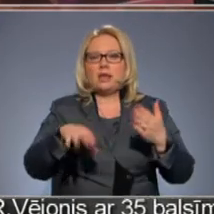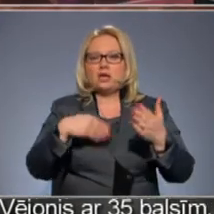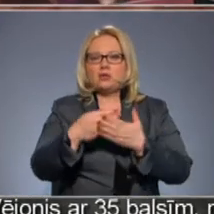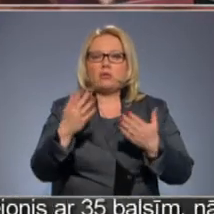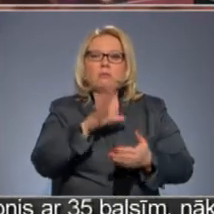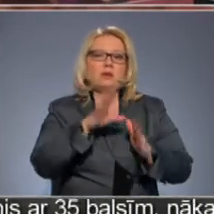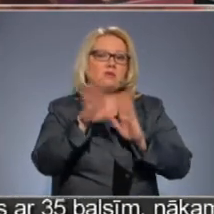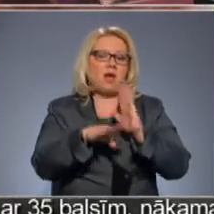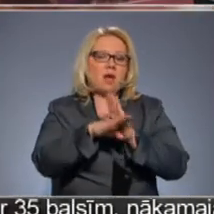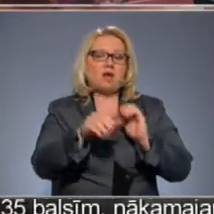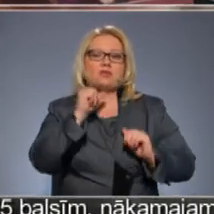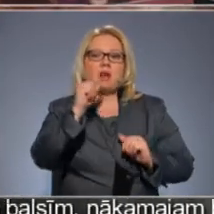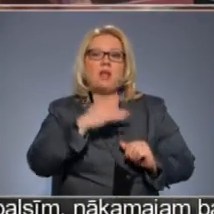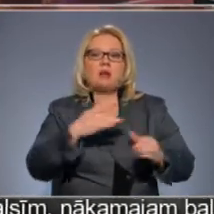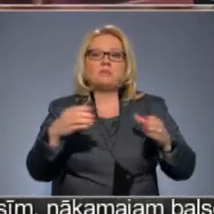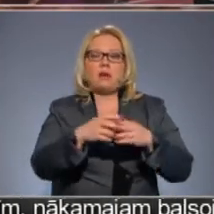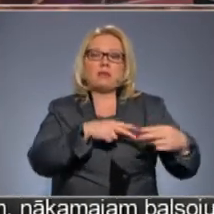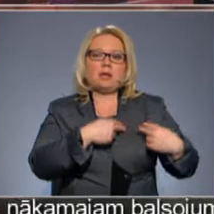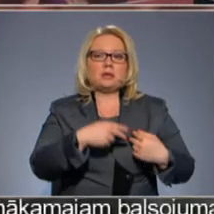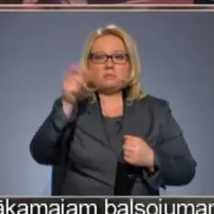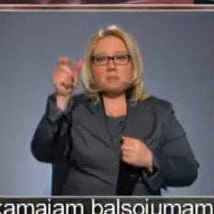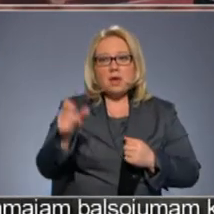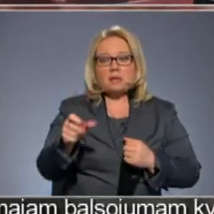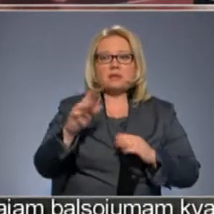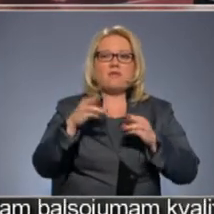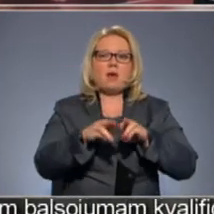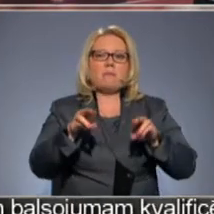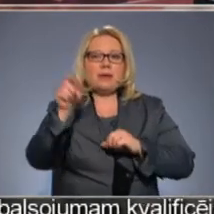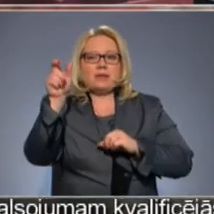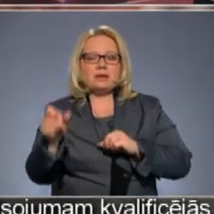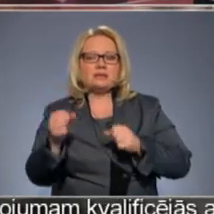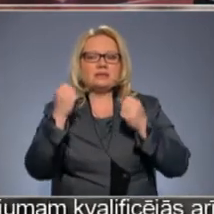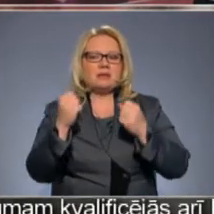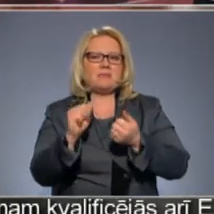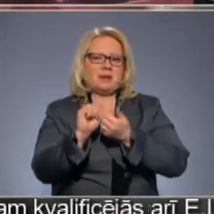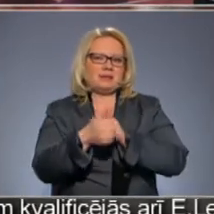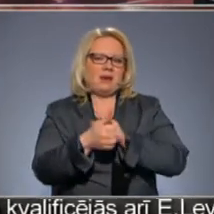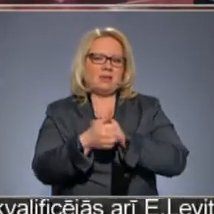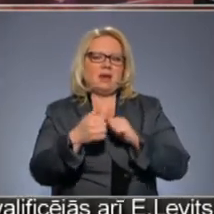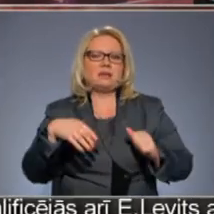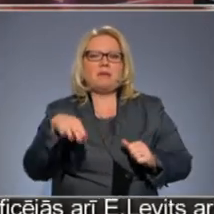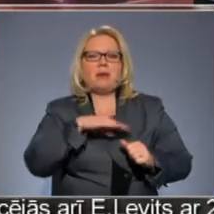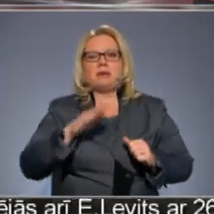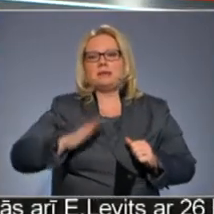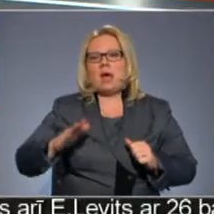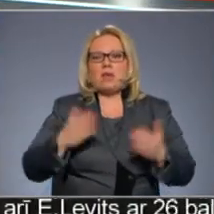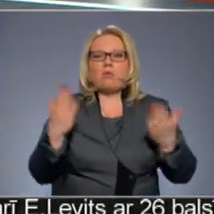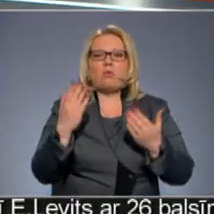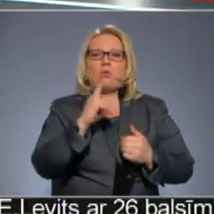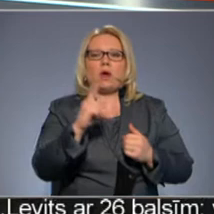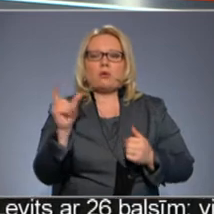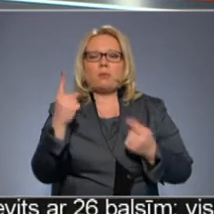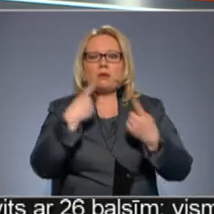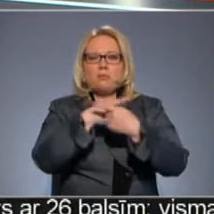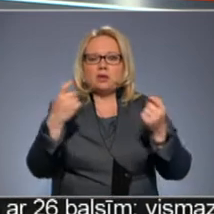kur viņš ir bijis vienkārši zaļās partijas biedrs vai ministrs, tas stipri izmainās. Mēs gaidām, ka kuru katru brīdi saimā varētu